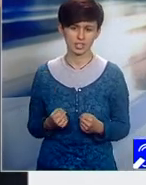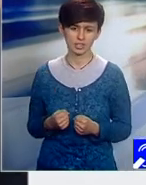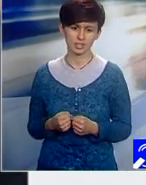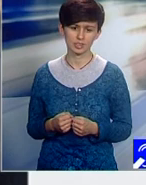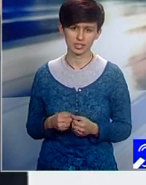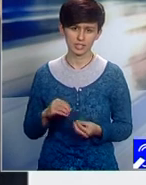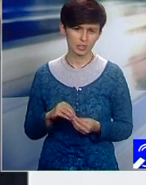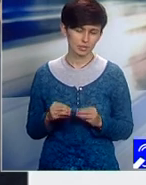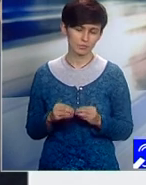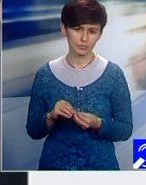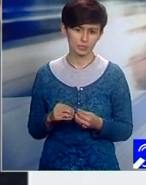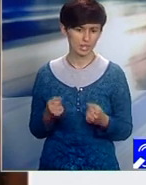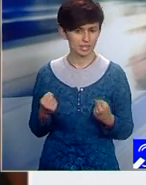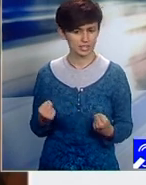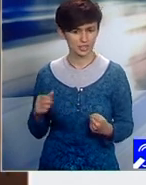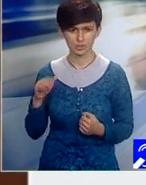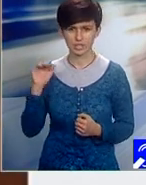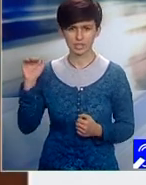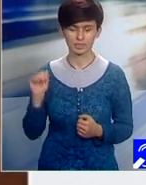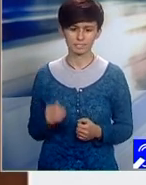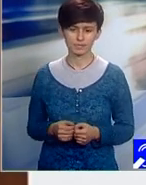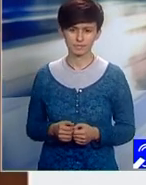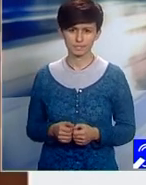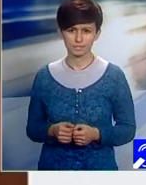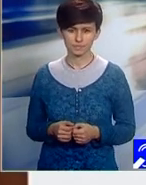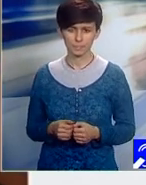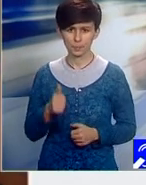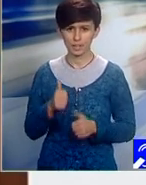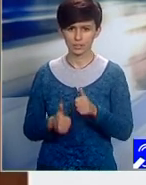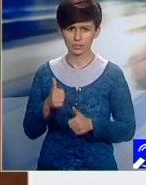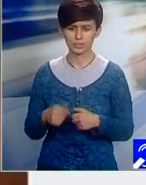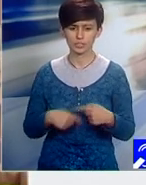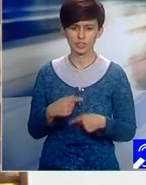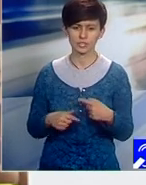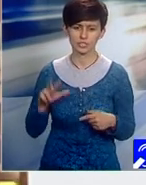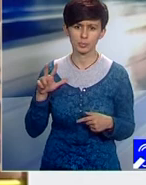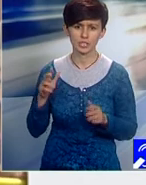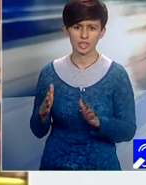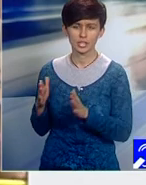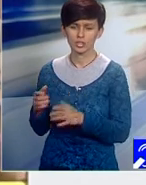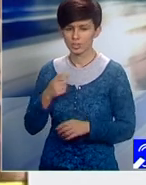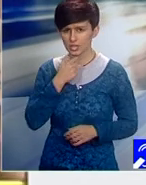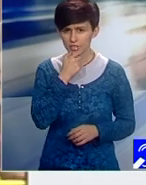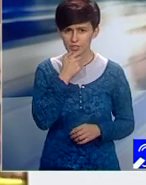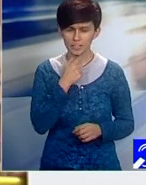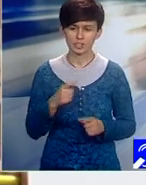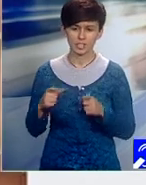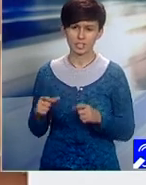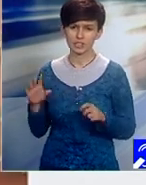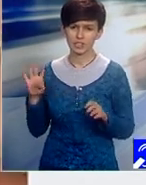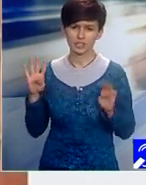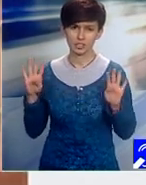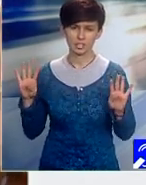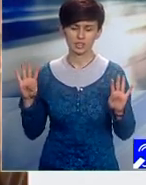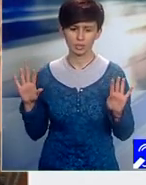această a doua etapă? Sau care-i diferența? Concursul se derulează pe trei categorii de vârstă, clasele a 9-a,-a,